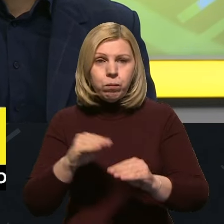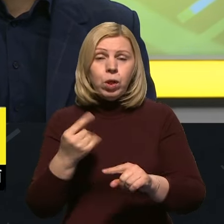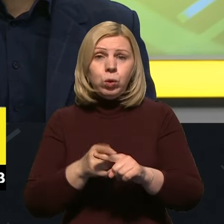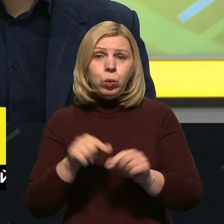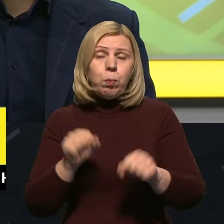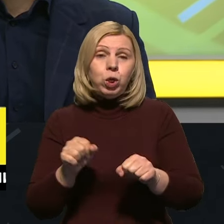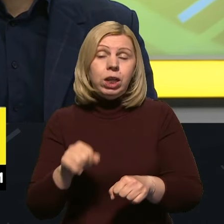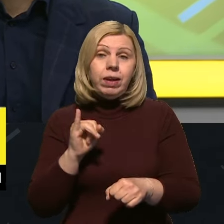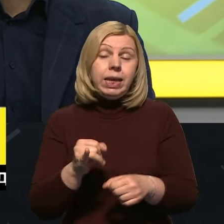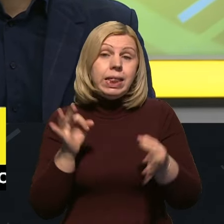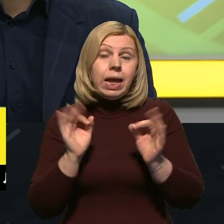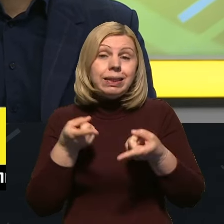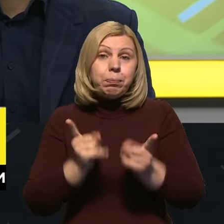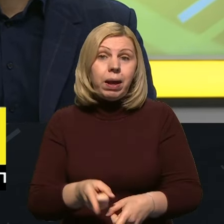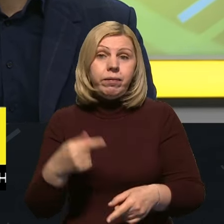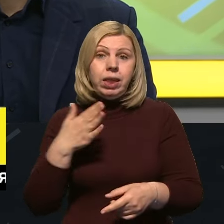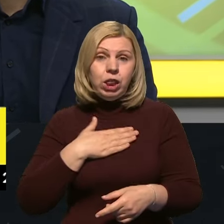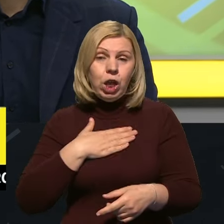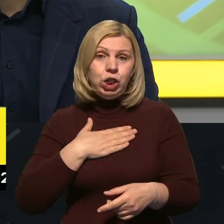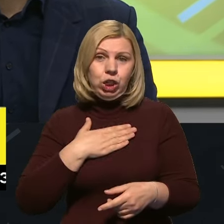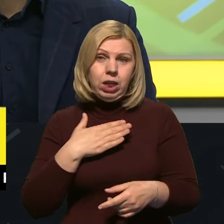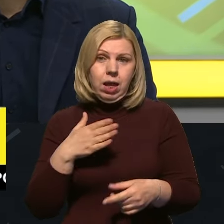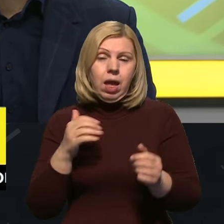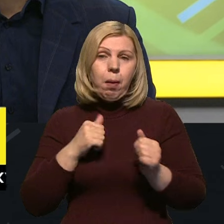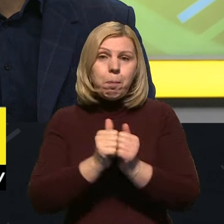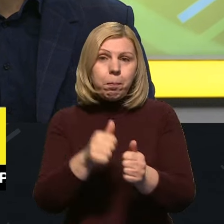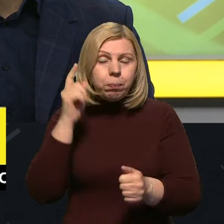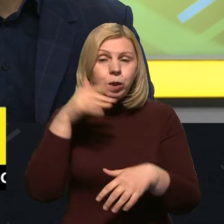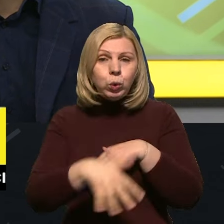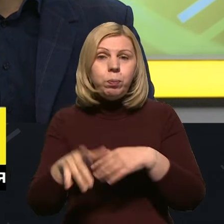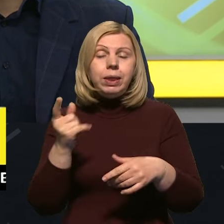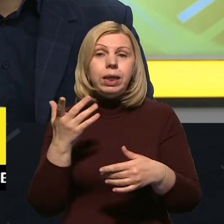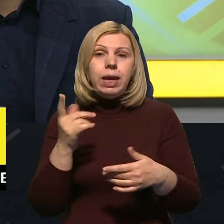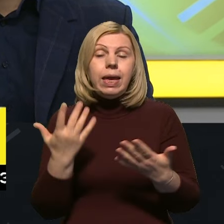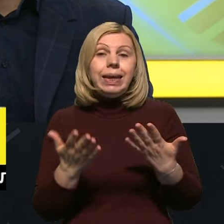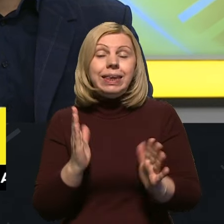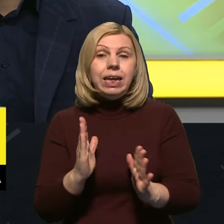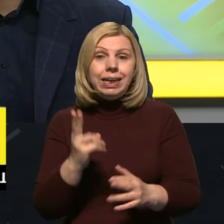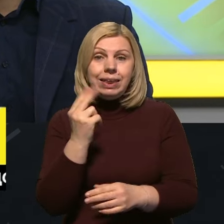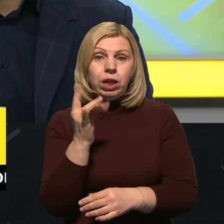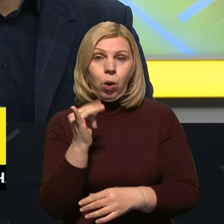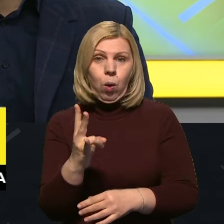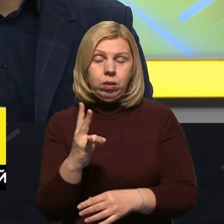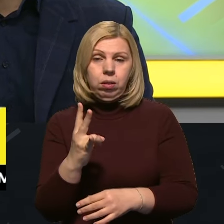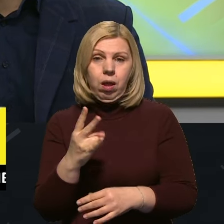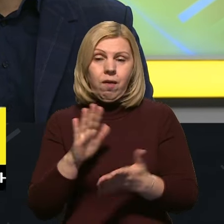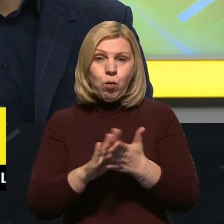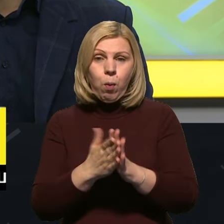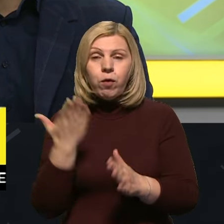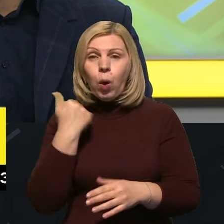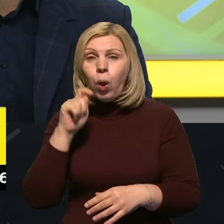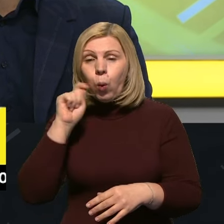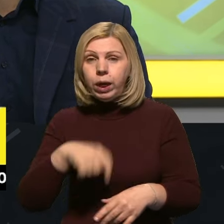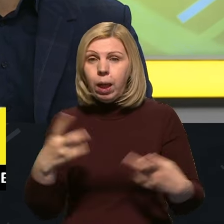спектрі, що і насправді наші партнери мають розуміти, що як тільки Церкон в умовах, коли Україна